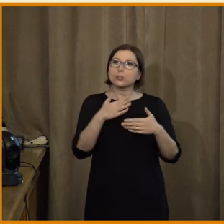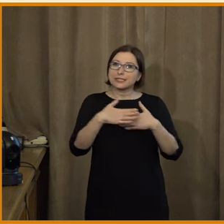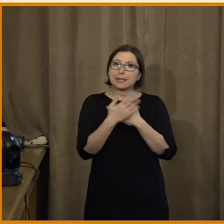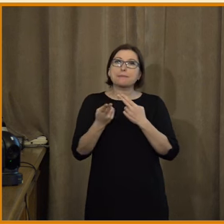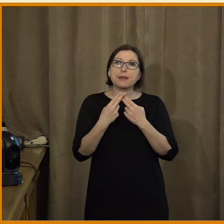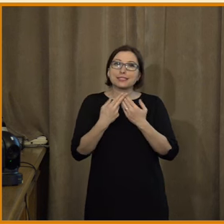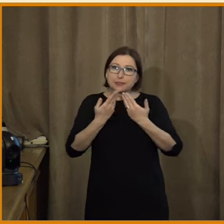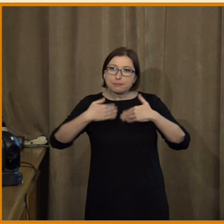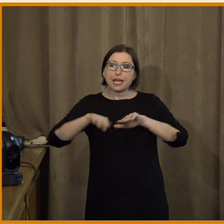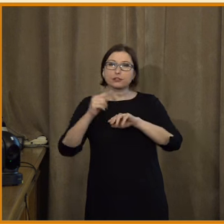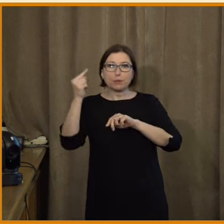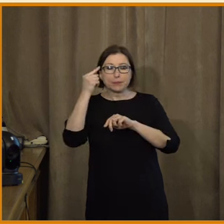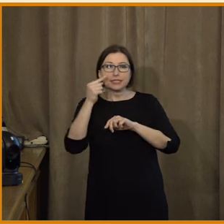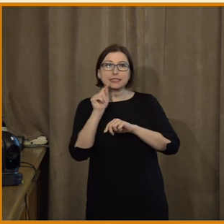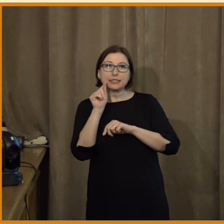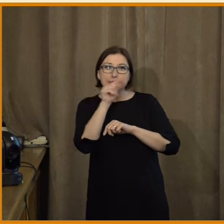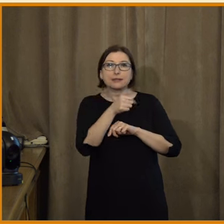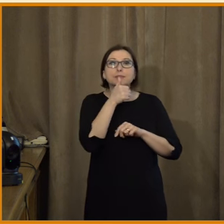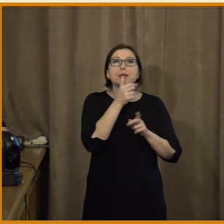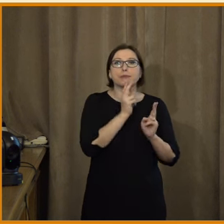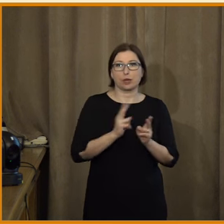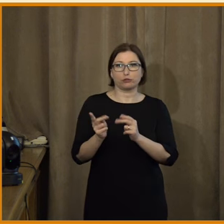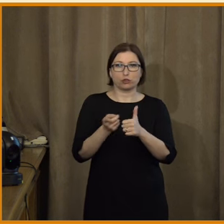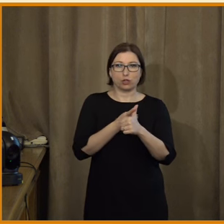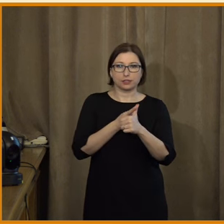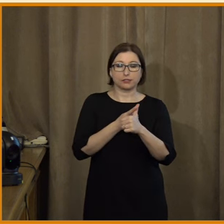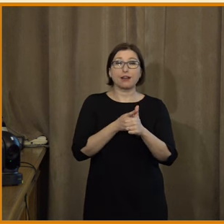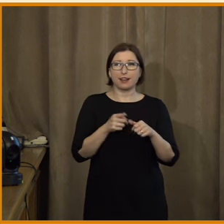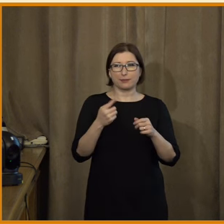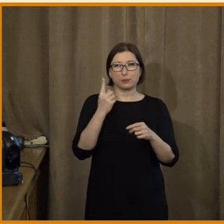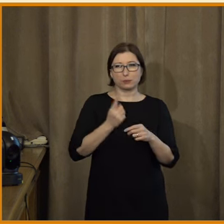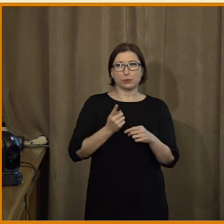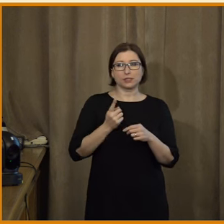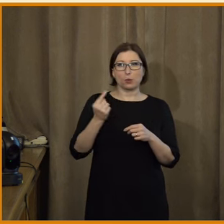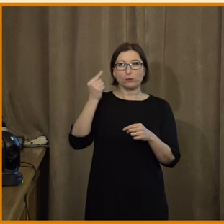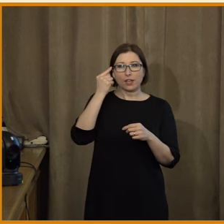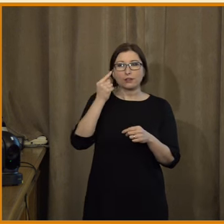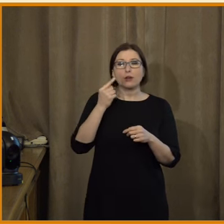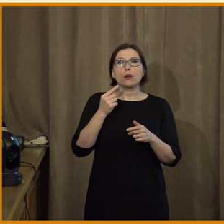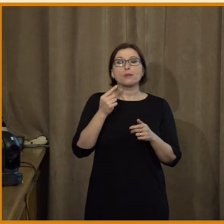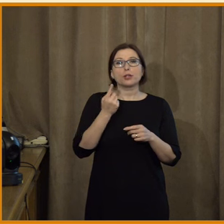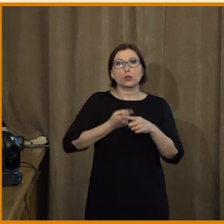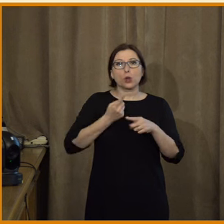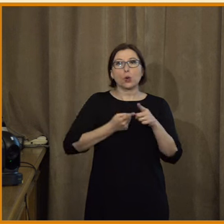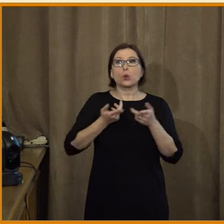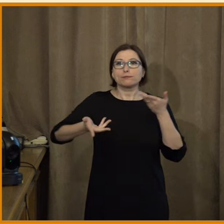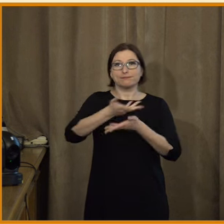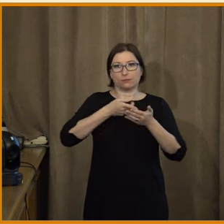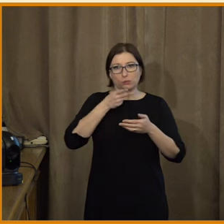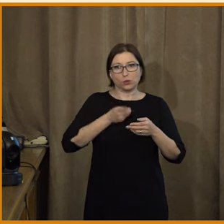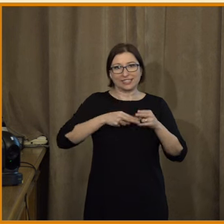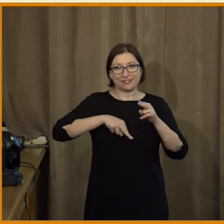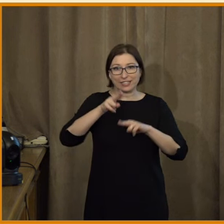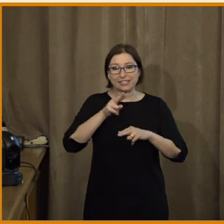bezpečnostní rámování je jenom jedno z možných. Zároveň, a tohle si uvědomuji, že je možná nějaká debata k diskuzi,